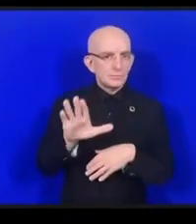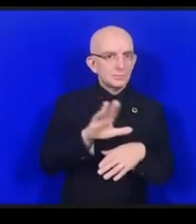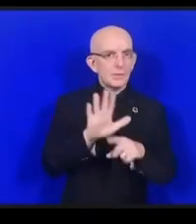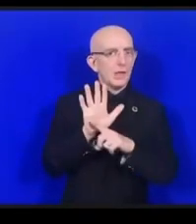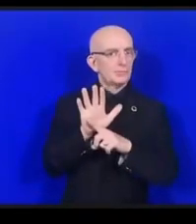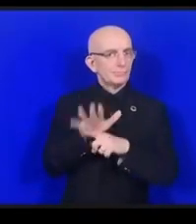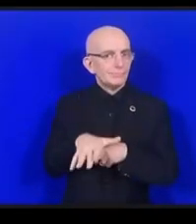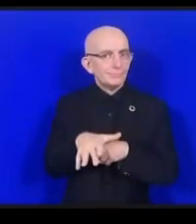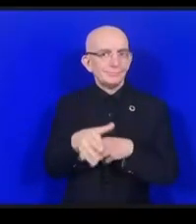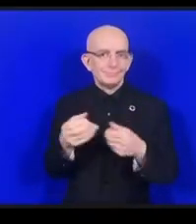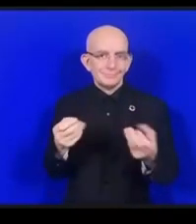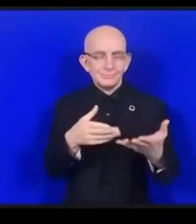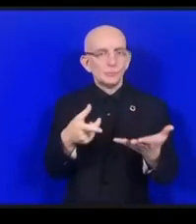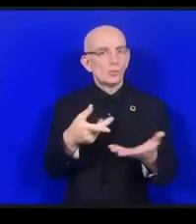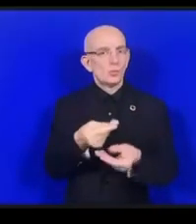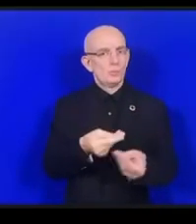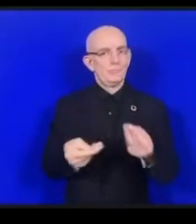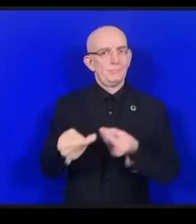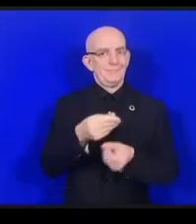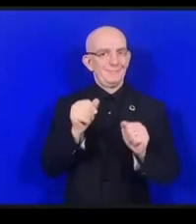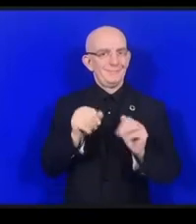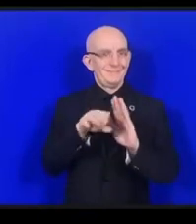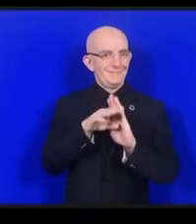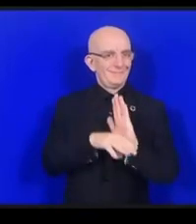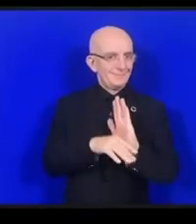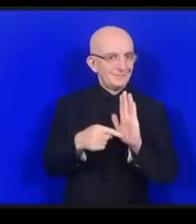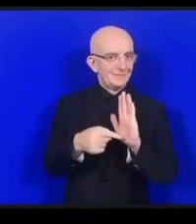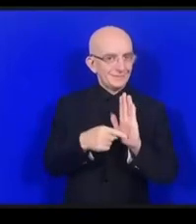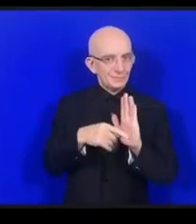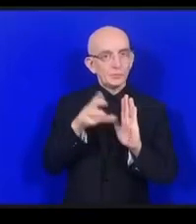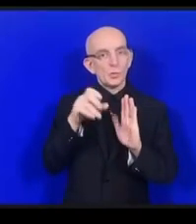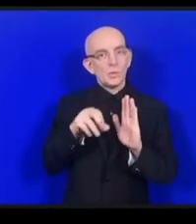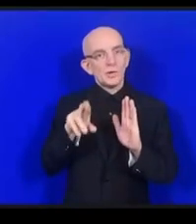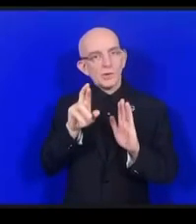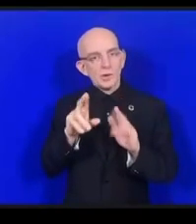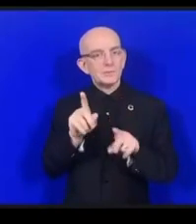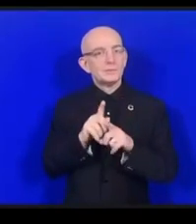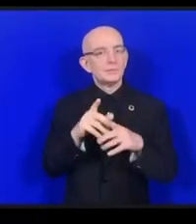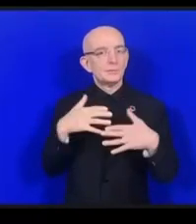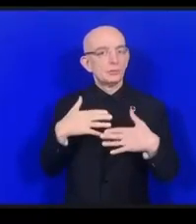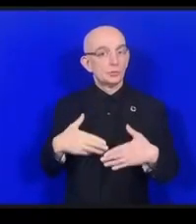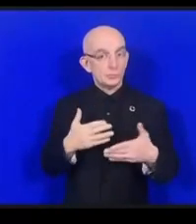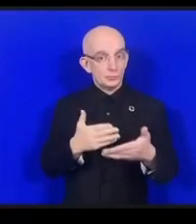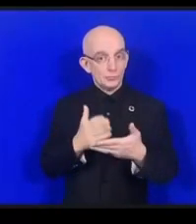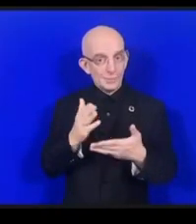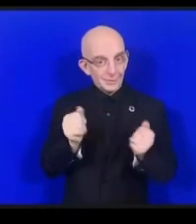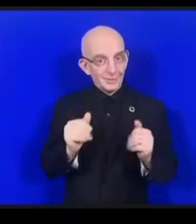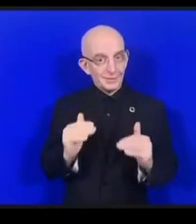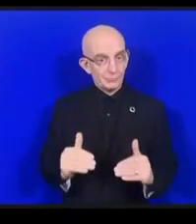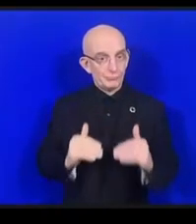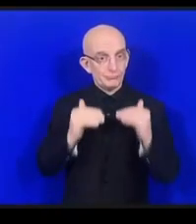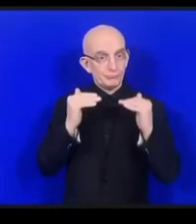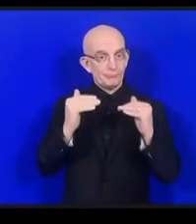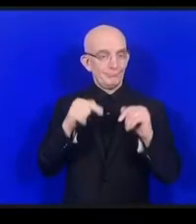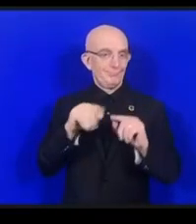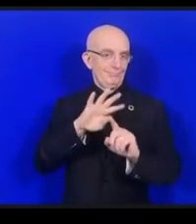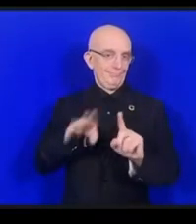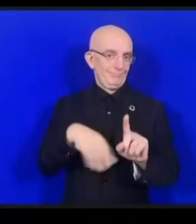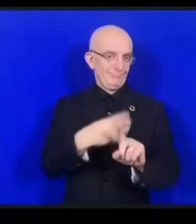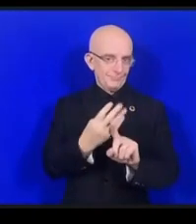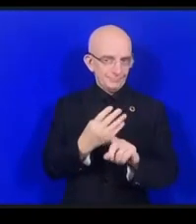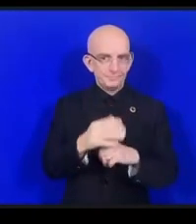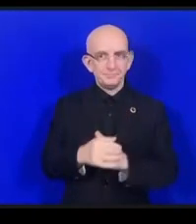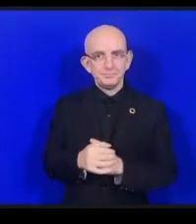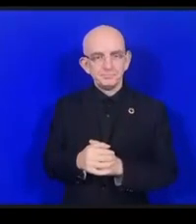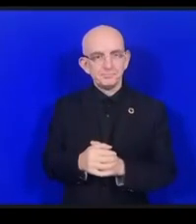届くということが前提になっていますありがとうございましたリサさん今の説明の中